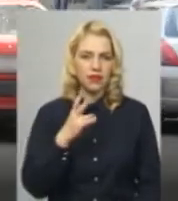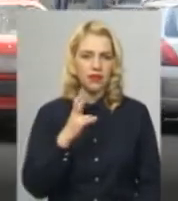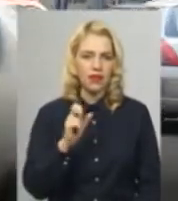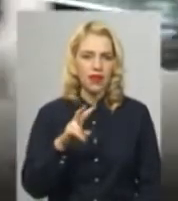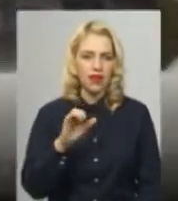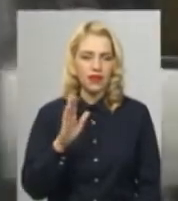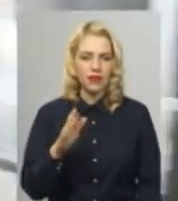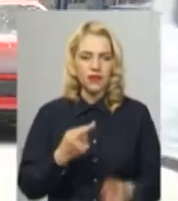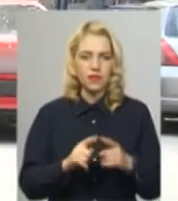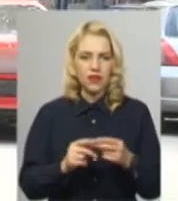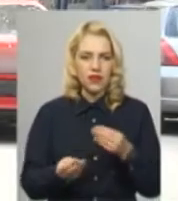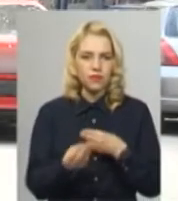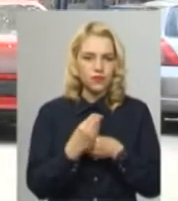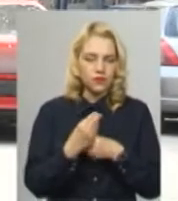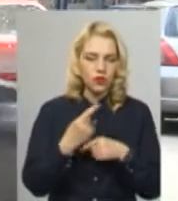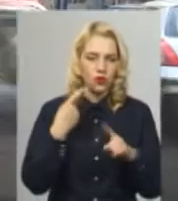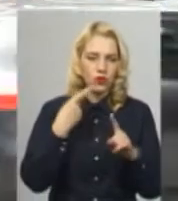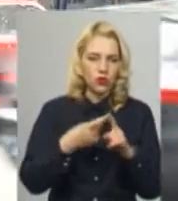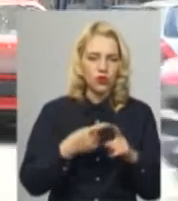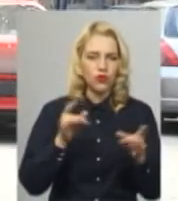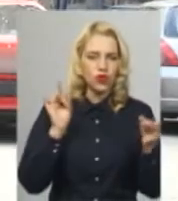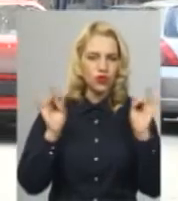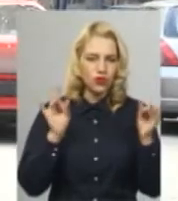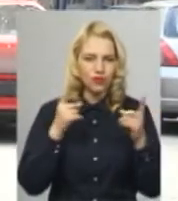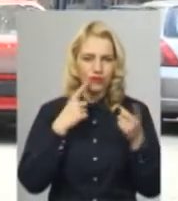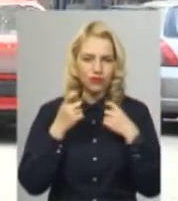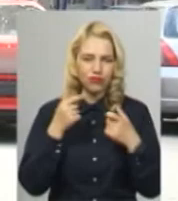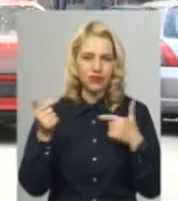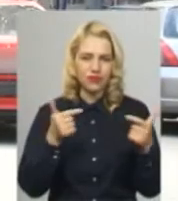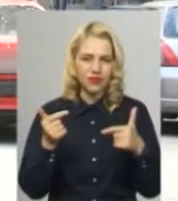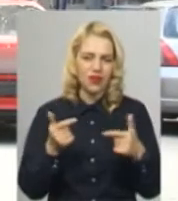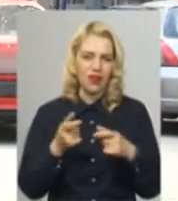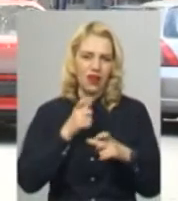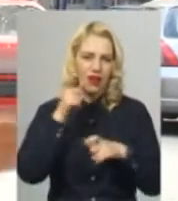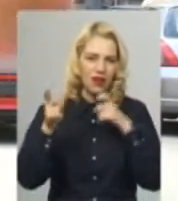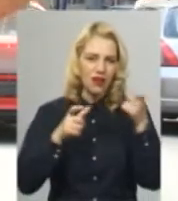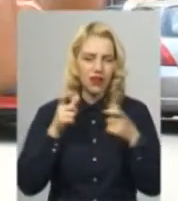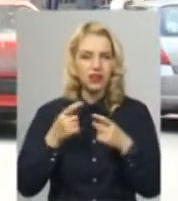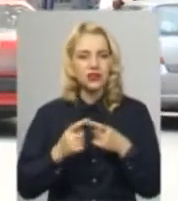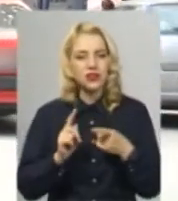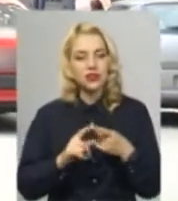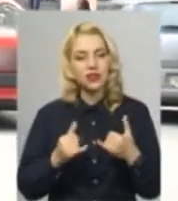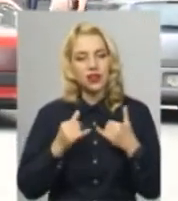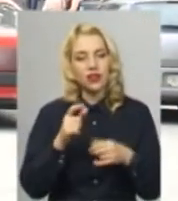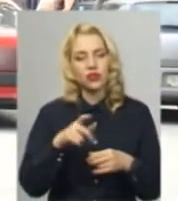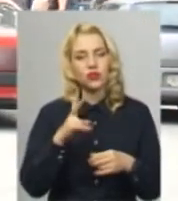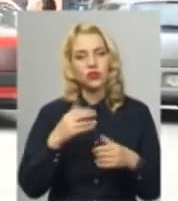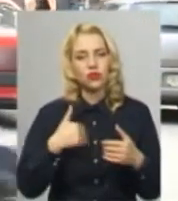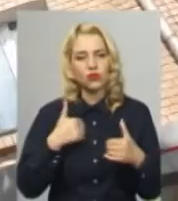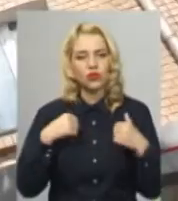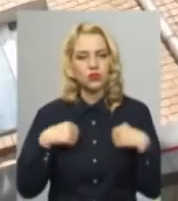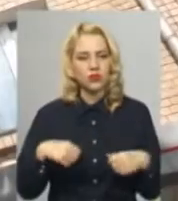Це створює додатковий шум, гам, нецензурну лайку, крики, вигуки для мешканців, які хочуть спокійно